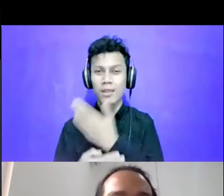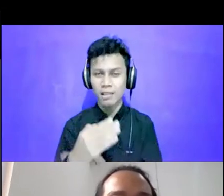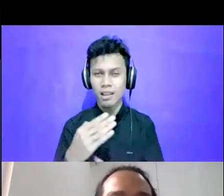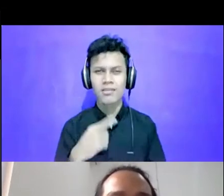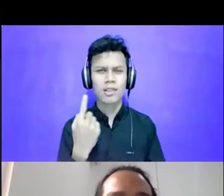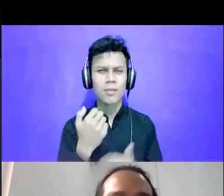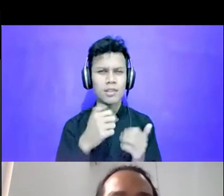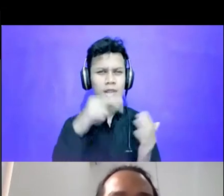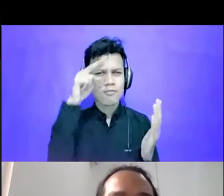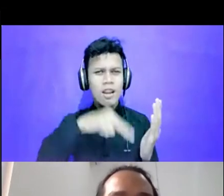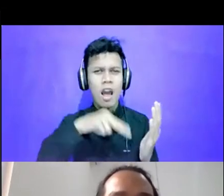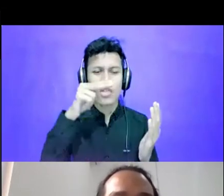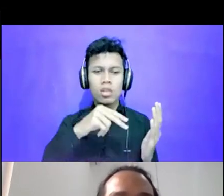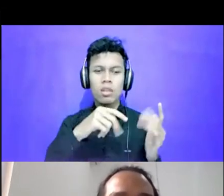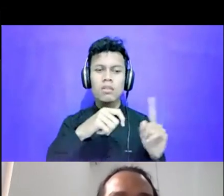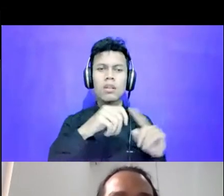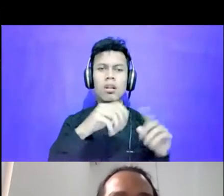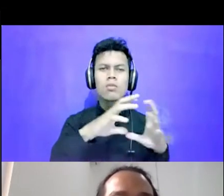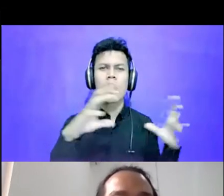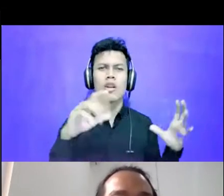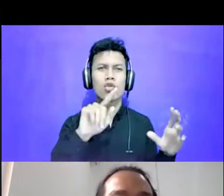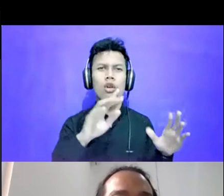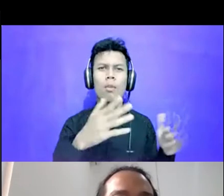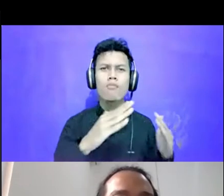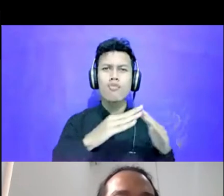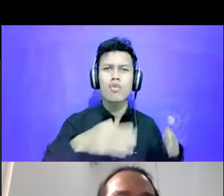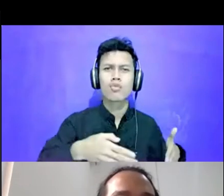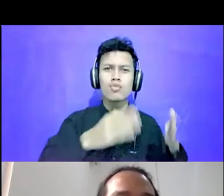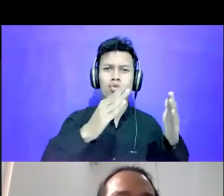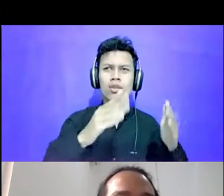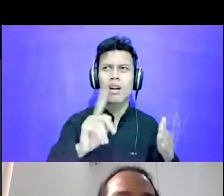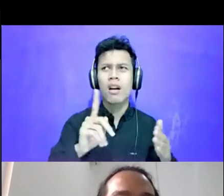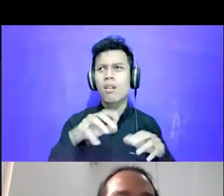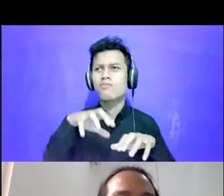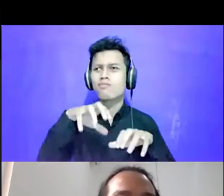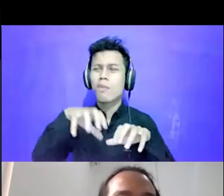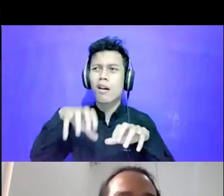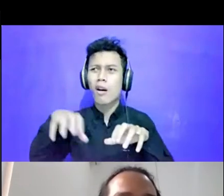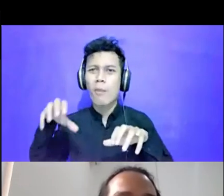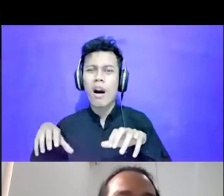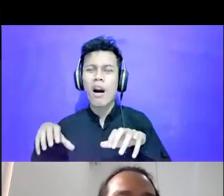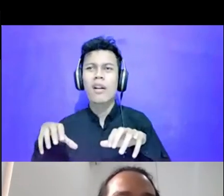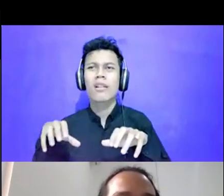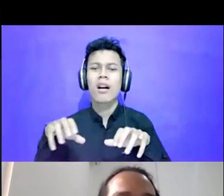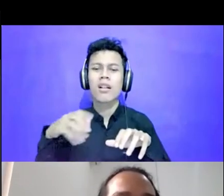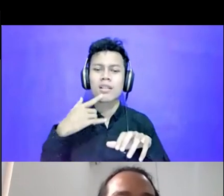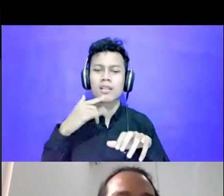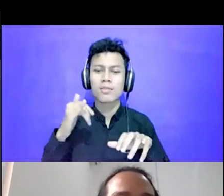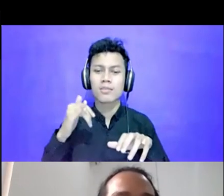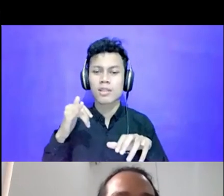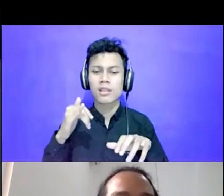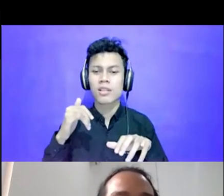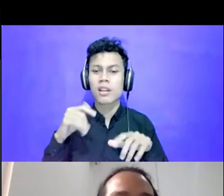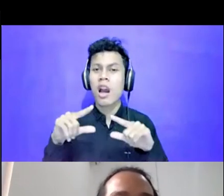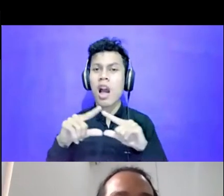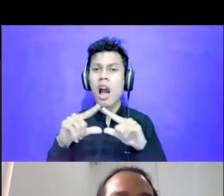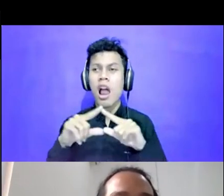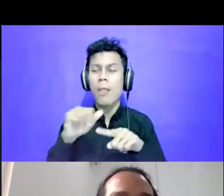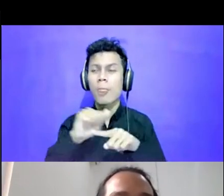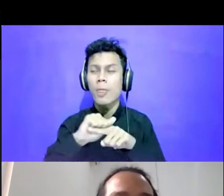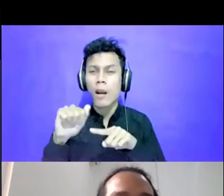melihat yang paling banyak, ini konstruksi. Kemudian ada pengadaan barang. Pengadaan barang itu ada pengadaan alat rapi, kemudian ada pengadaan